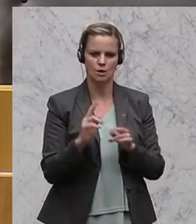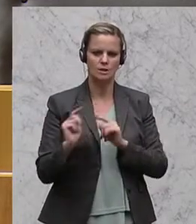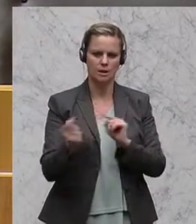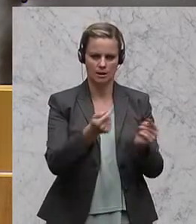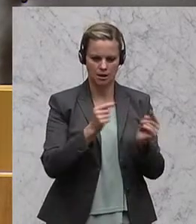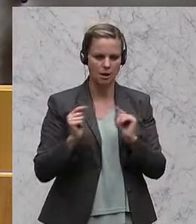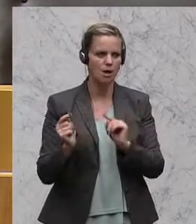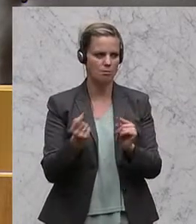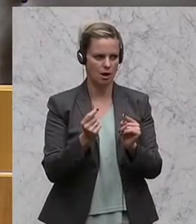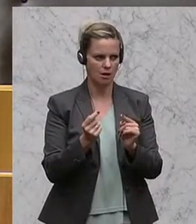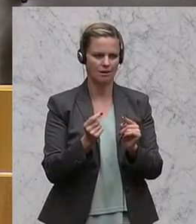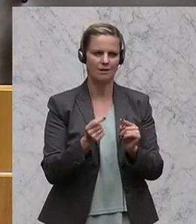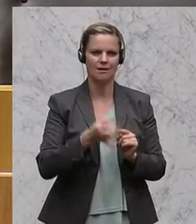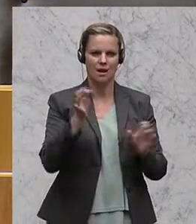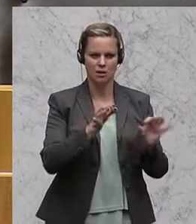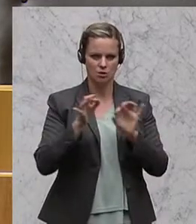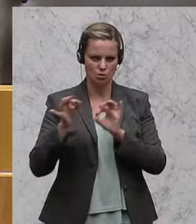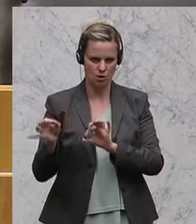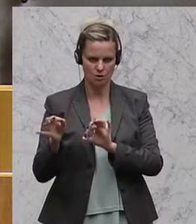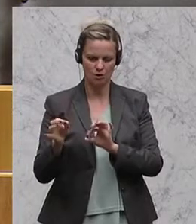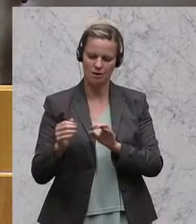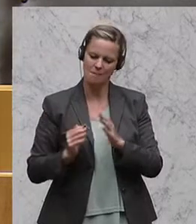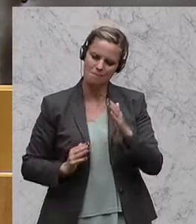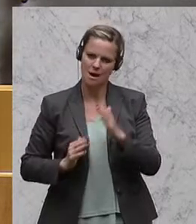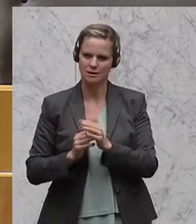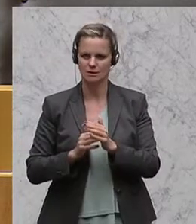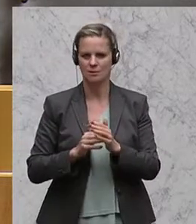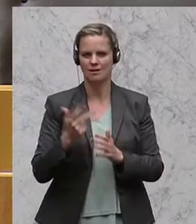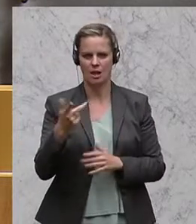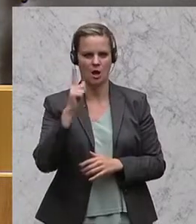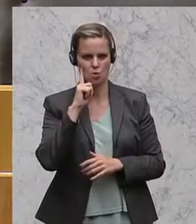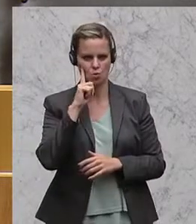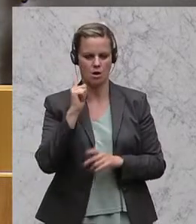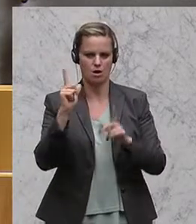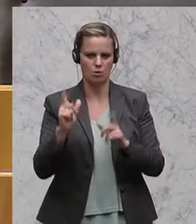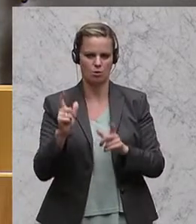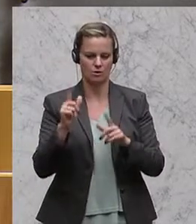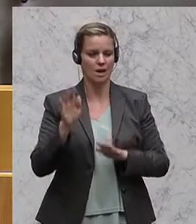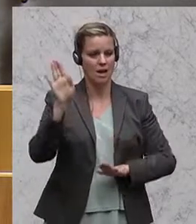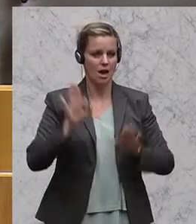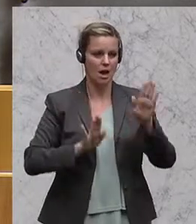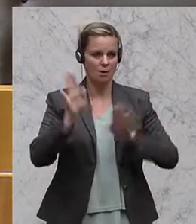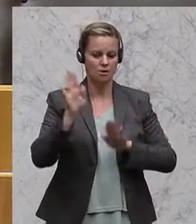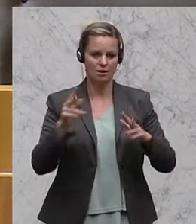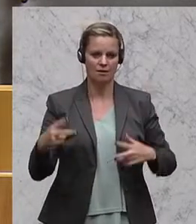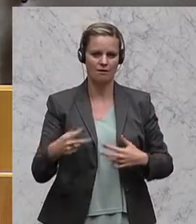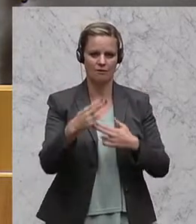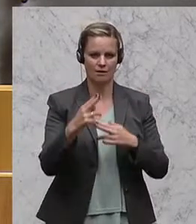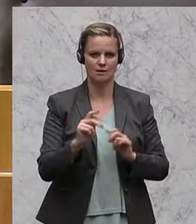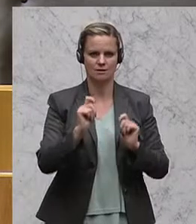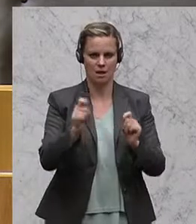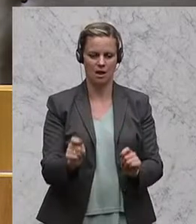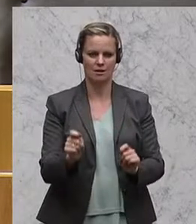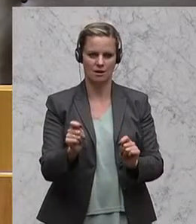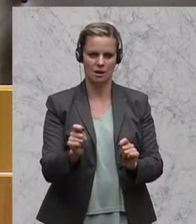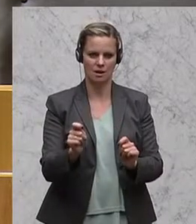Erledigung der Tagesordnung jedoch spätestens um 15 Uhr stattfinden. Die Abstimmung über den Fristsetzungsantrag wird